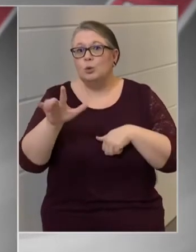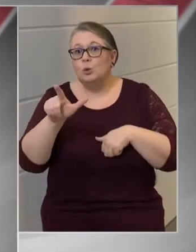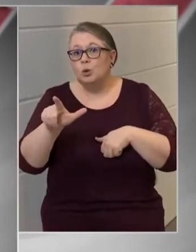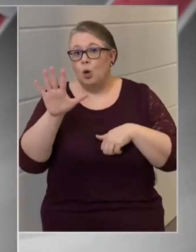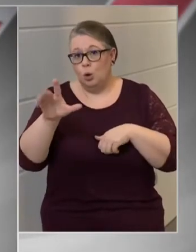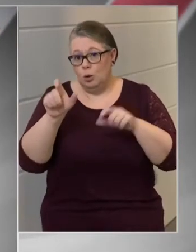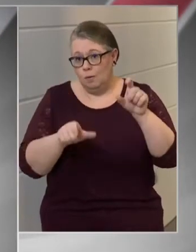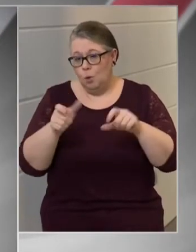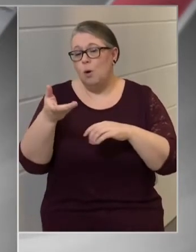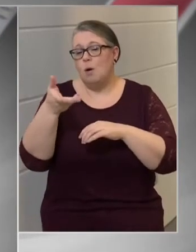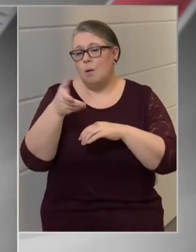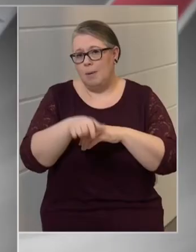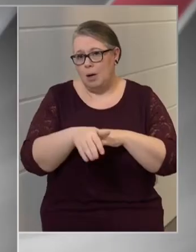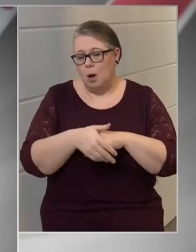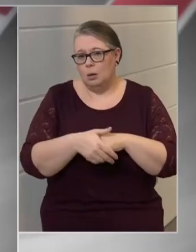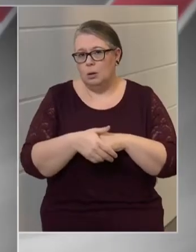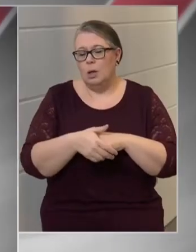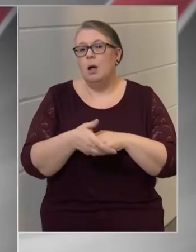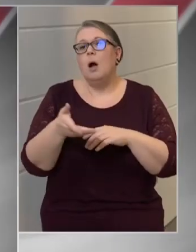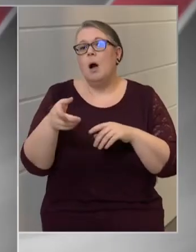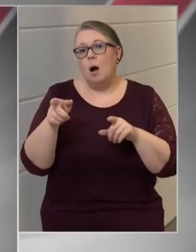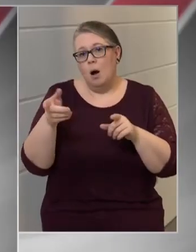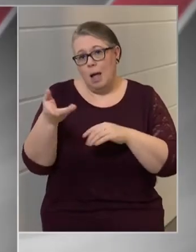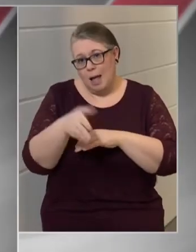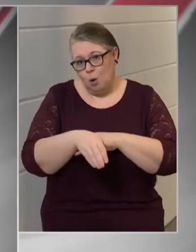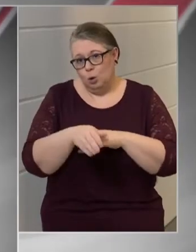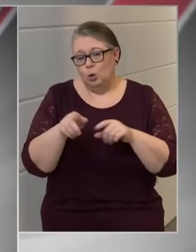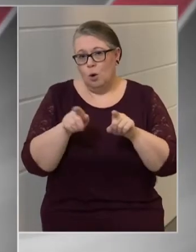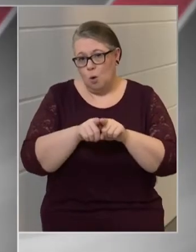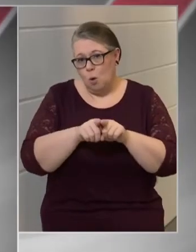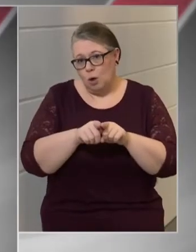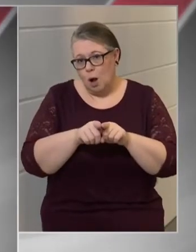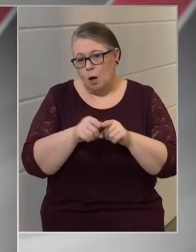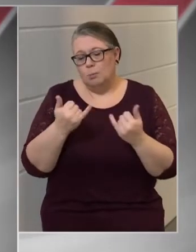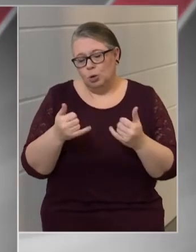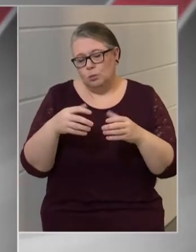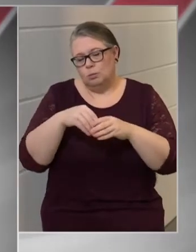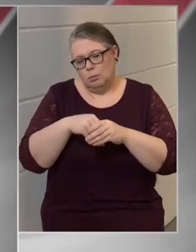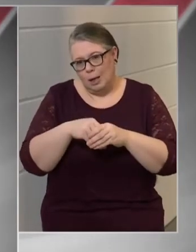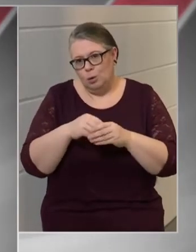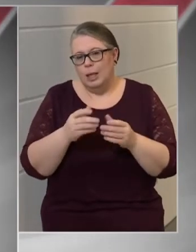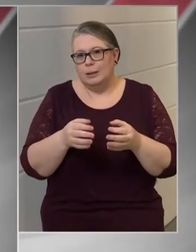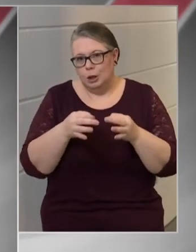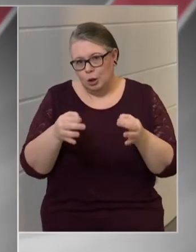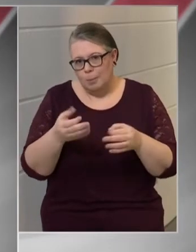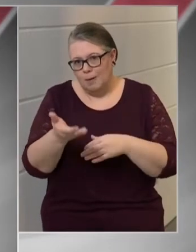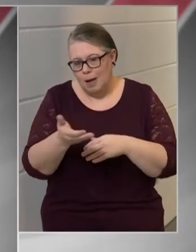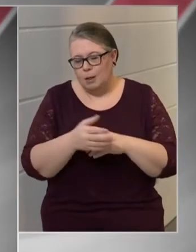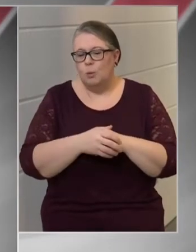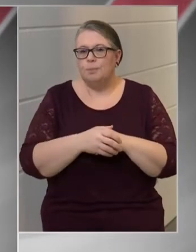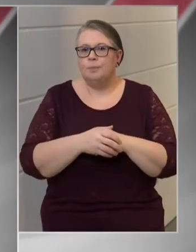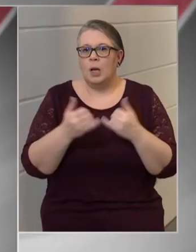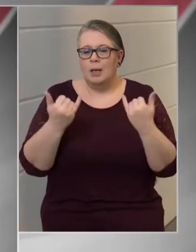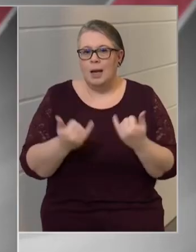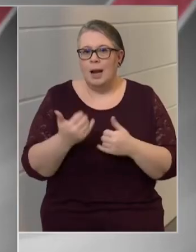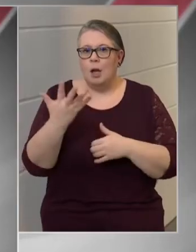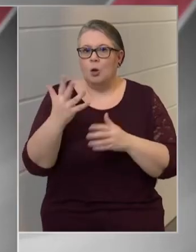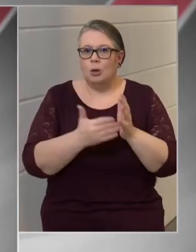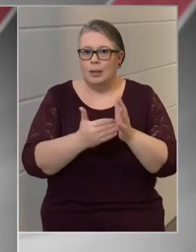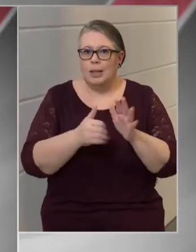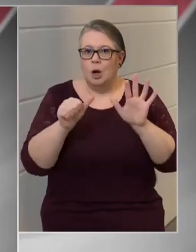emelkedett. Az elhúnytak hozzátartózóinak ezúton nyilvánítjuk együttérzésünket. Jelenleg